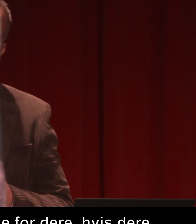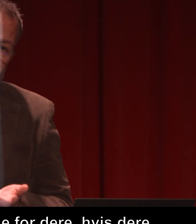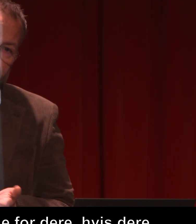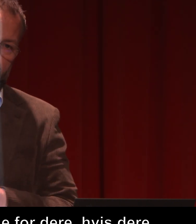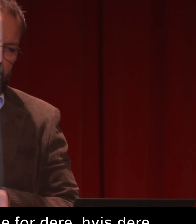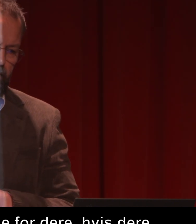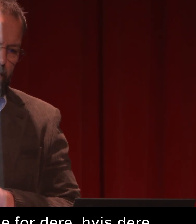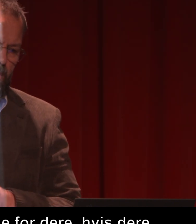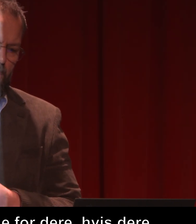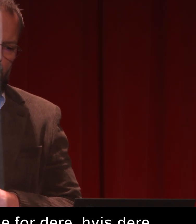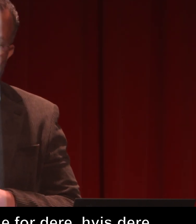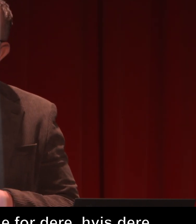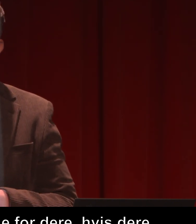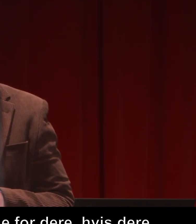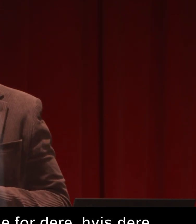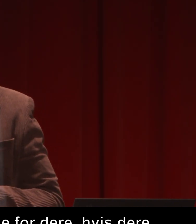Det er isolene.